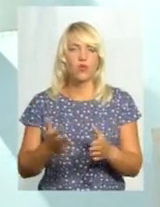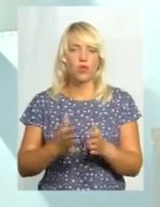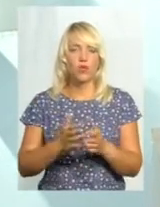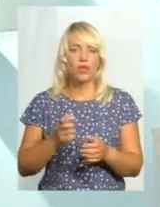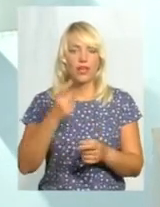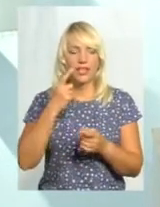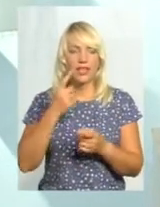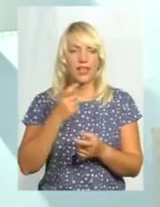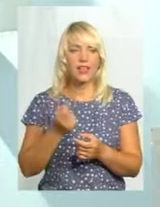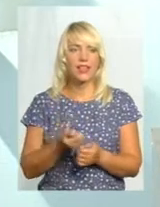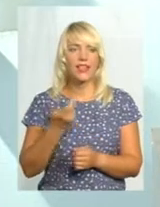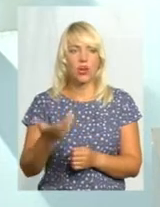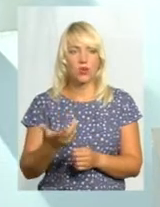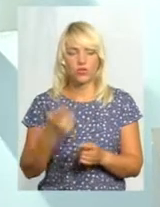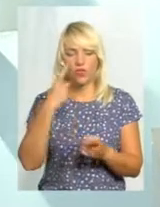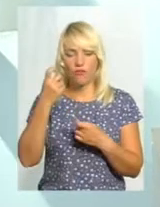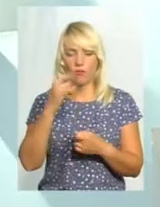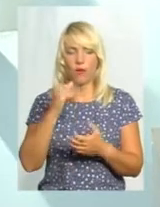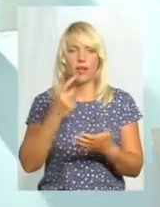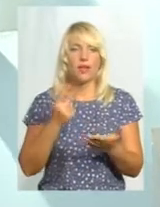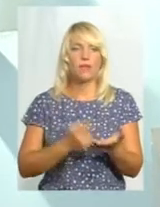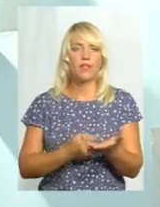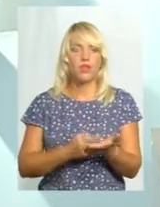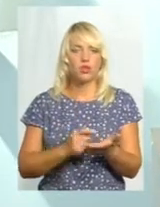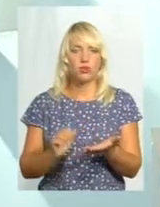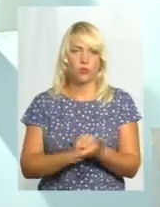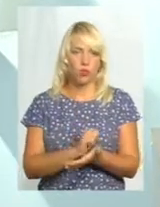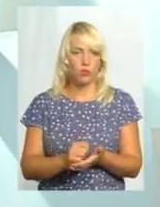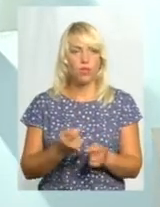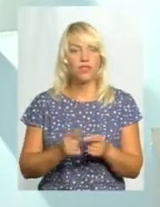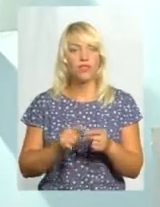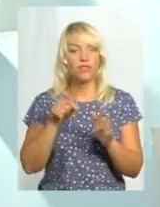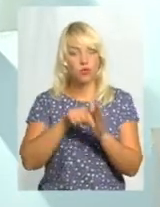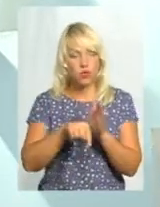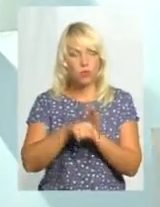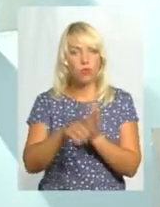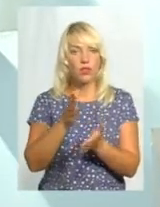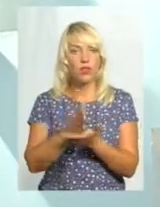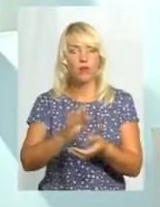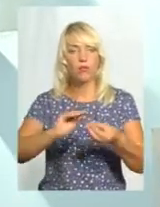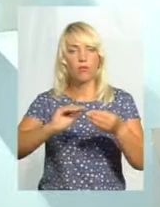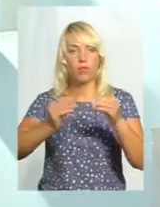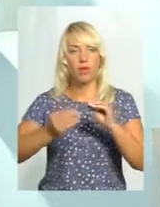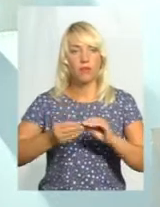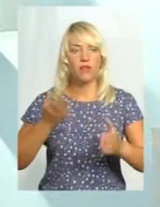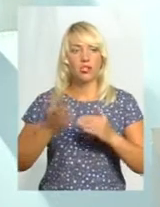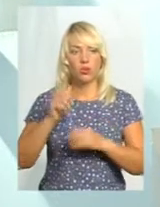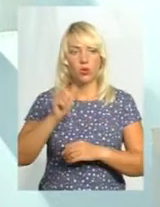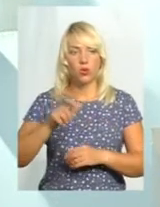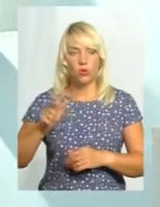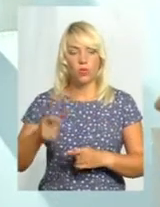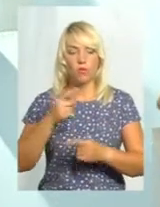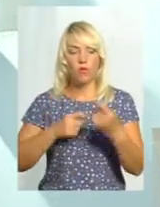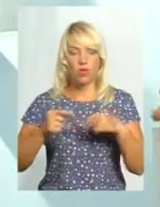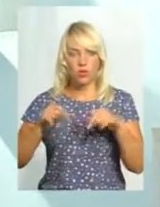інформації і підтверджуючими документами. Це дійсно так. В цьому якраз і вся проблема. Тому що, якщо люди повертаються сюди без